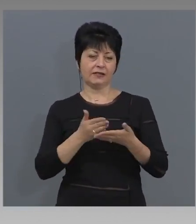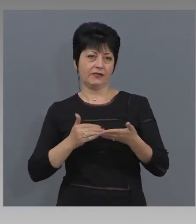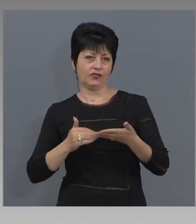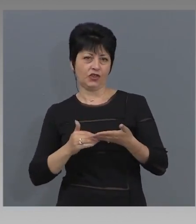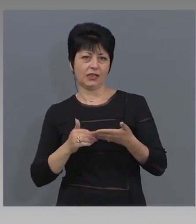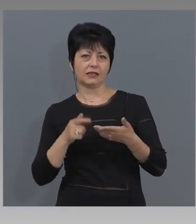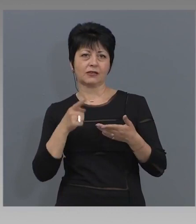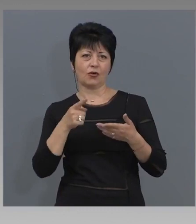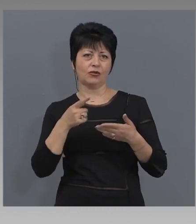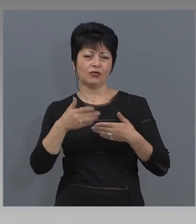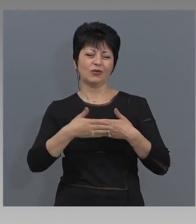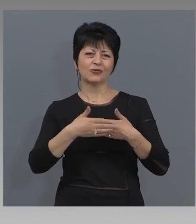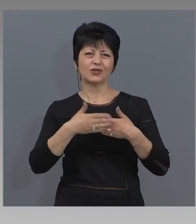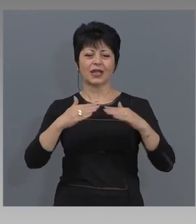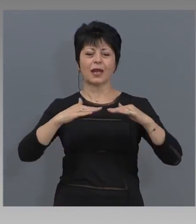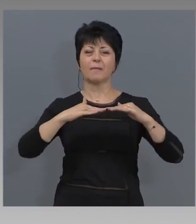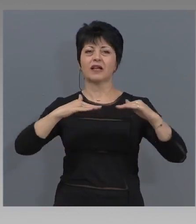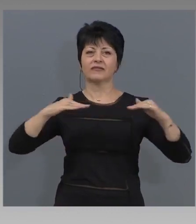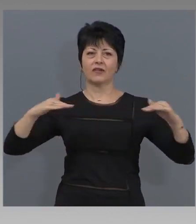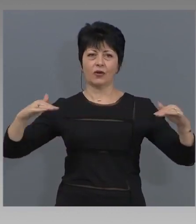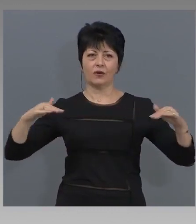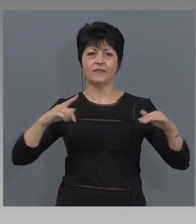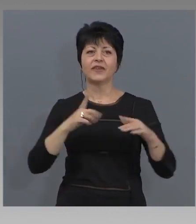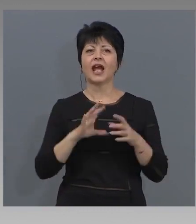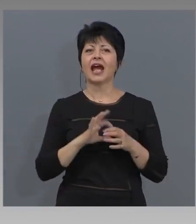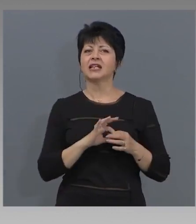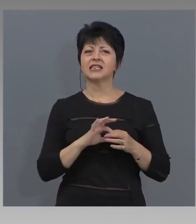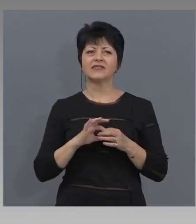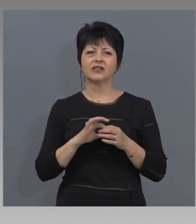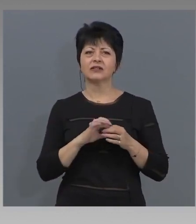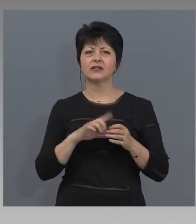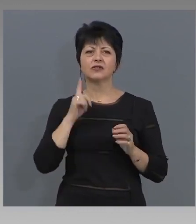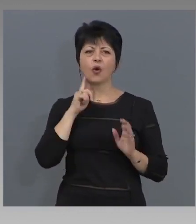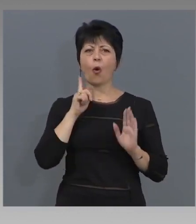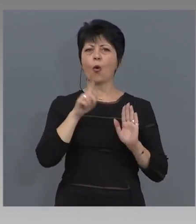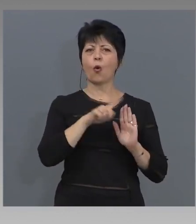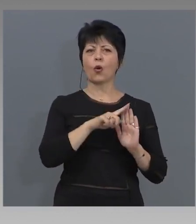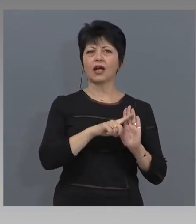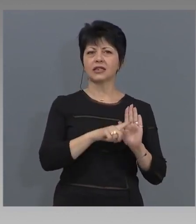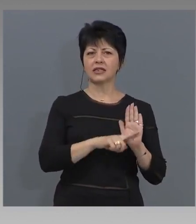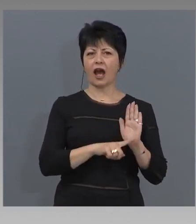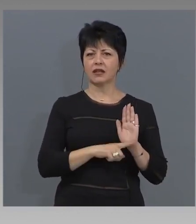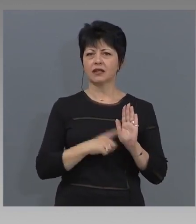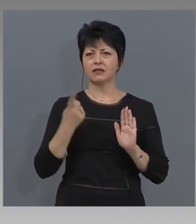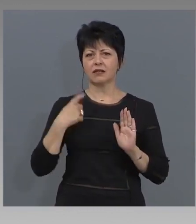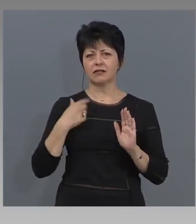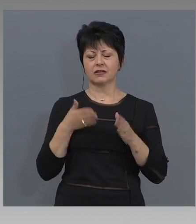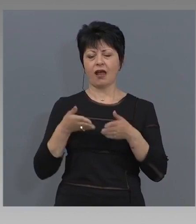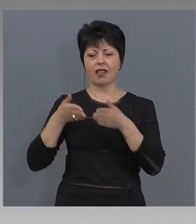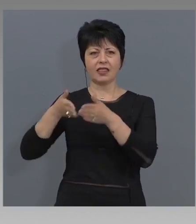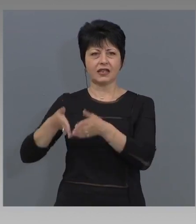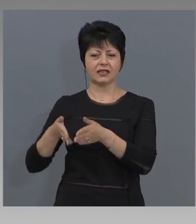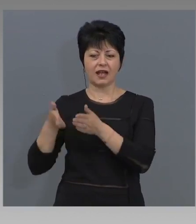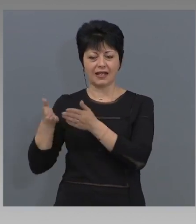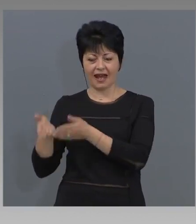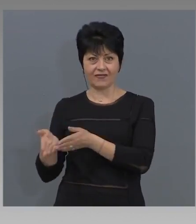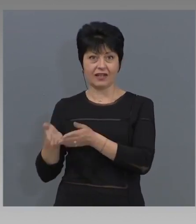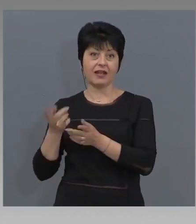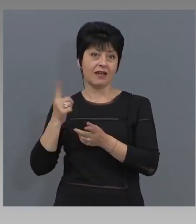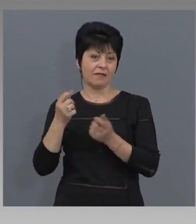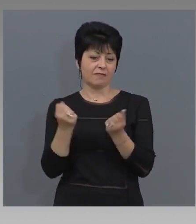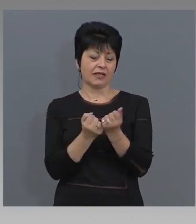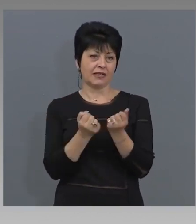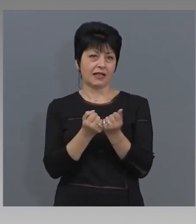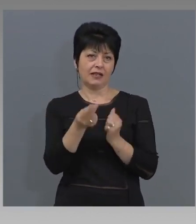платформата е както свързано с указанията за местата за настаняване и хранене, които изцяло да